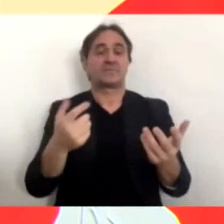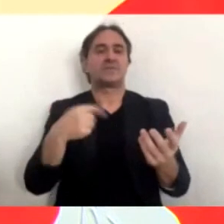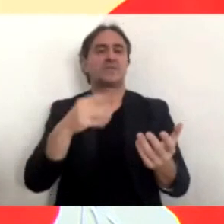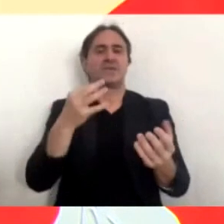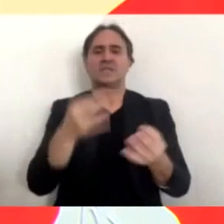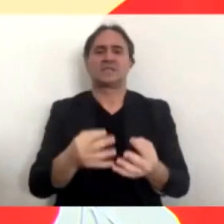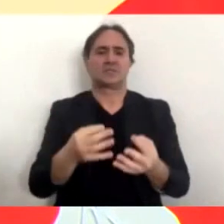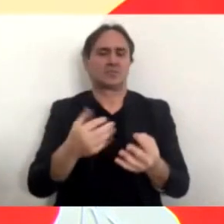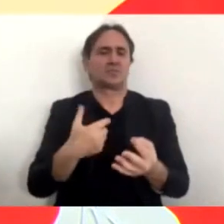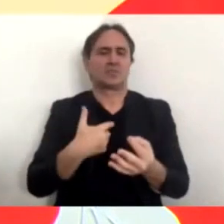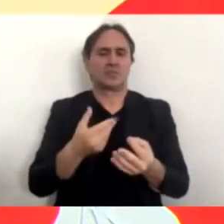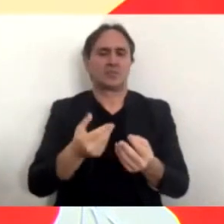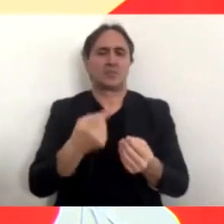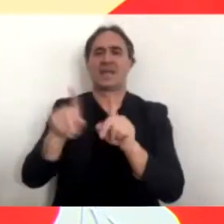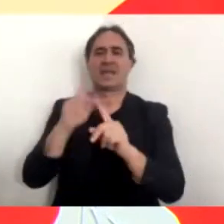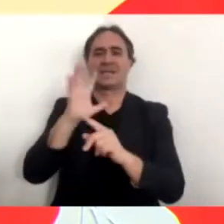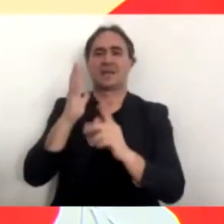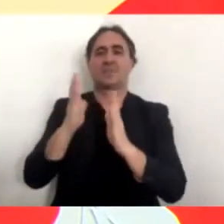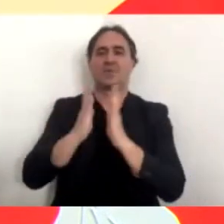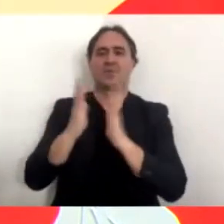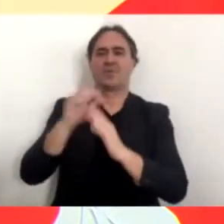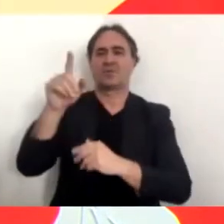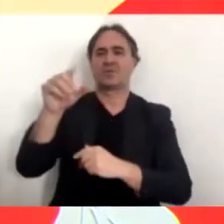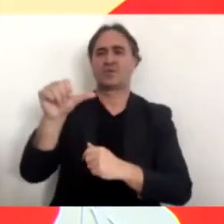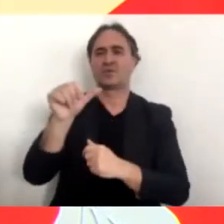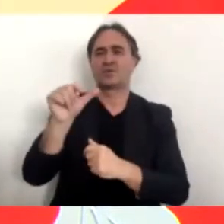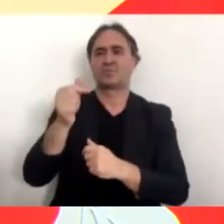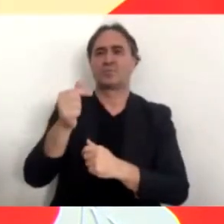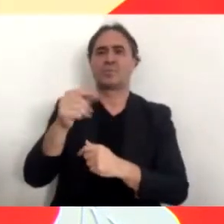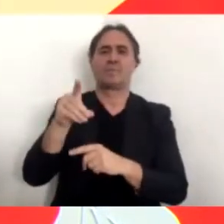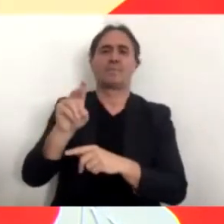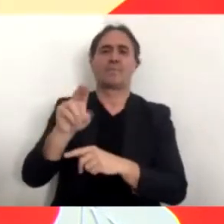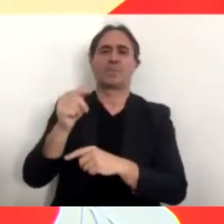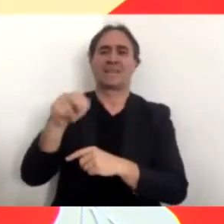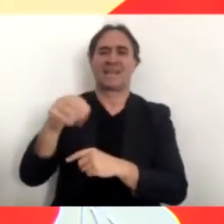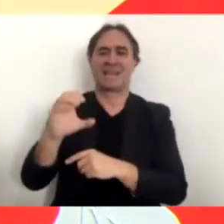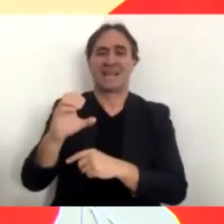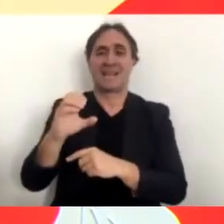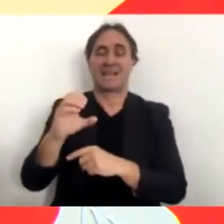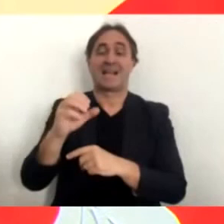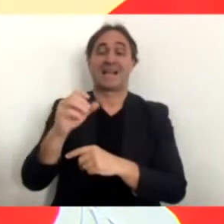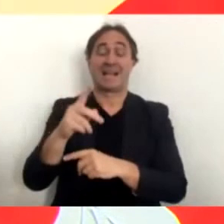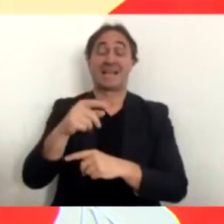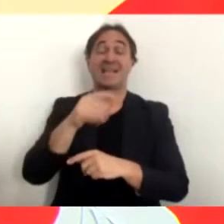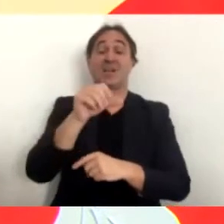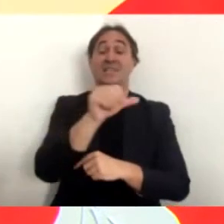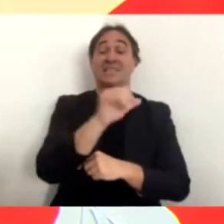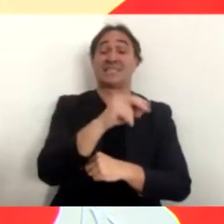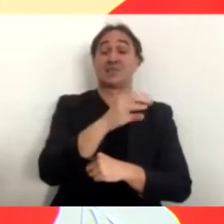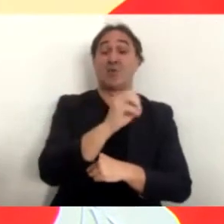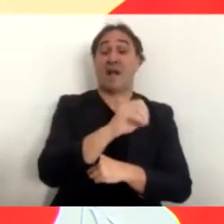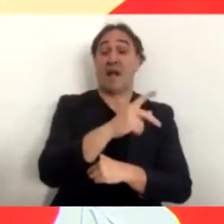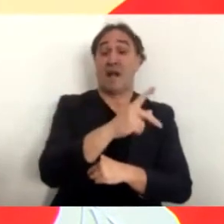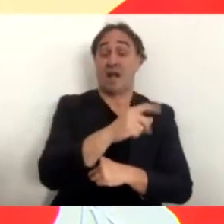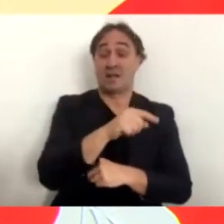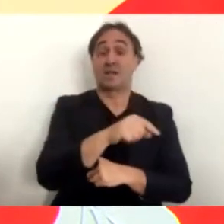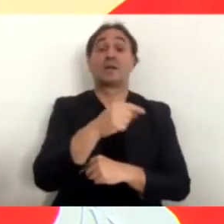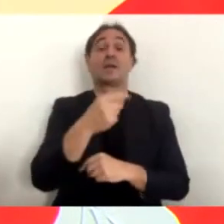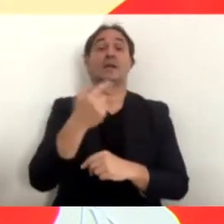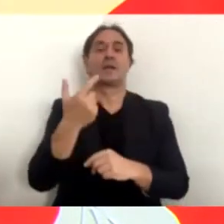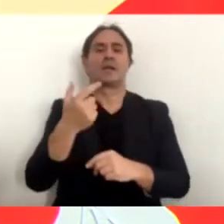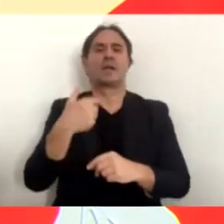contribuirà a fare. Sempre AIFA si è già attivata anche per